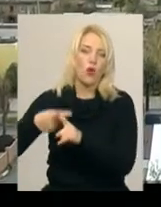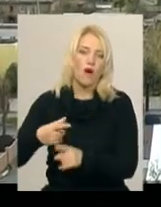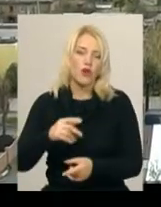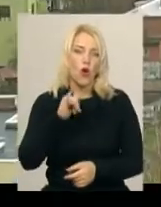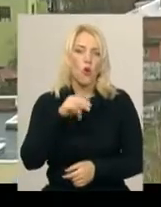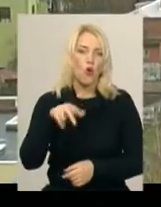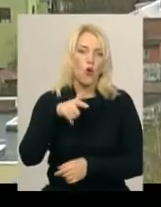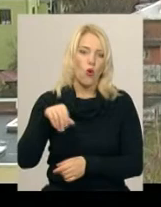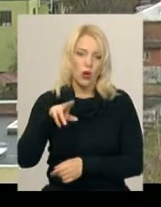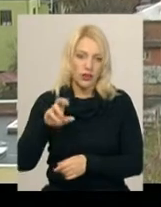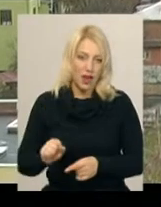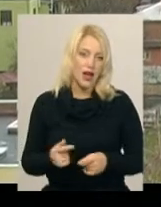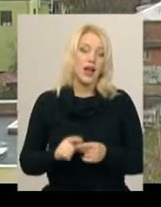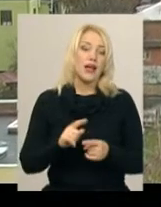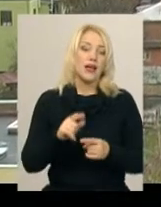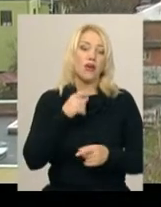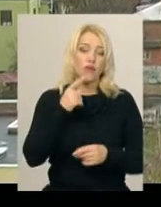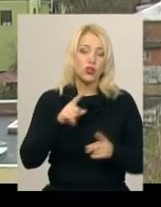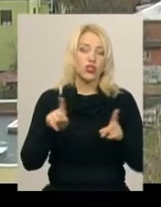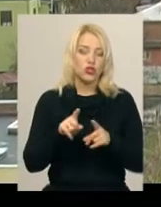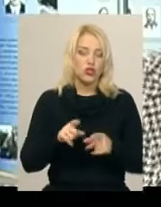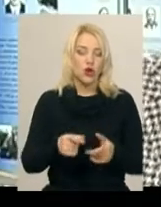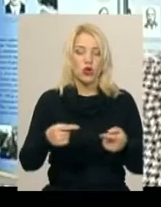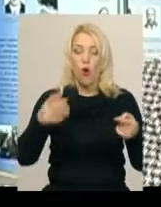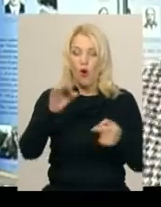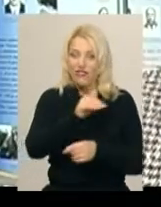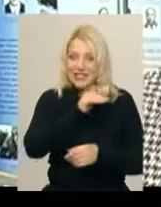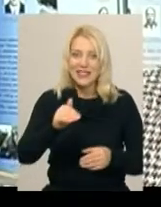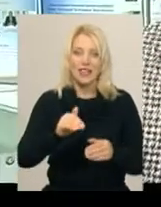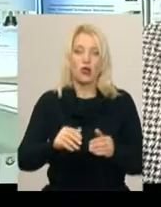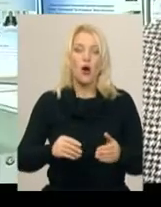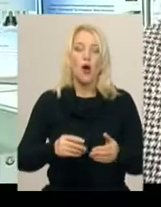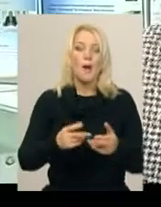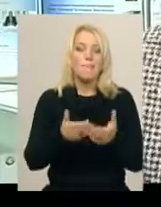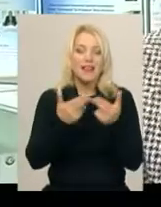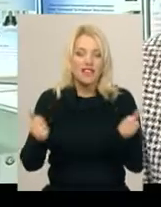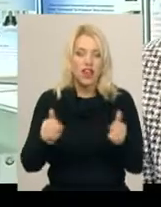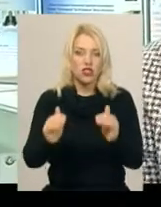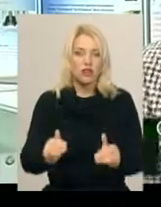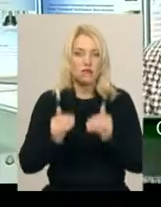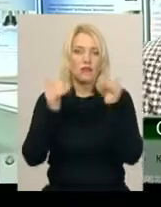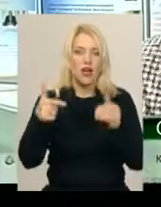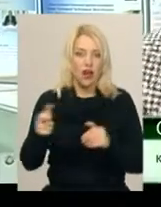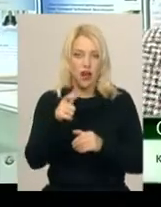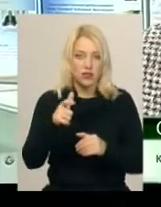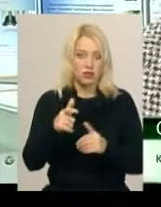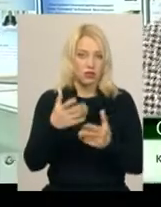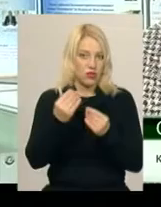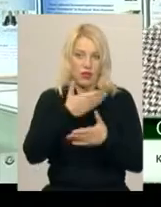«Хмелісьгаз» каже, офіційного підтвердження здорожчання газу поки немає. З 1 листопада. Я не можу давати офіційних